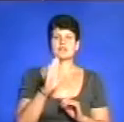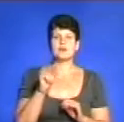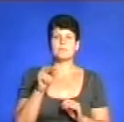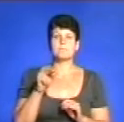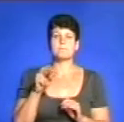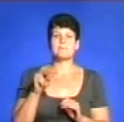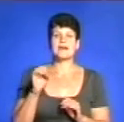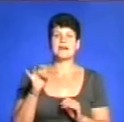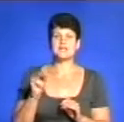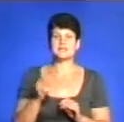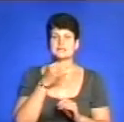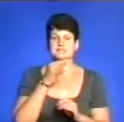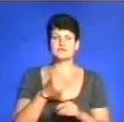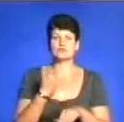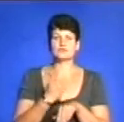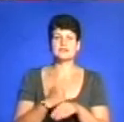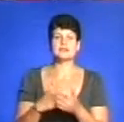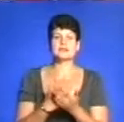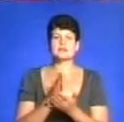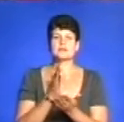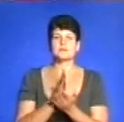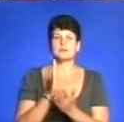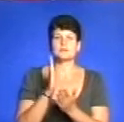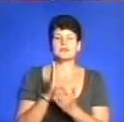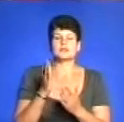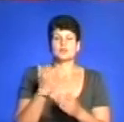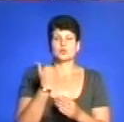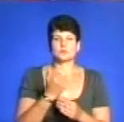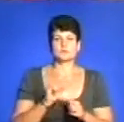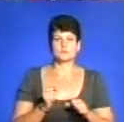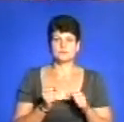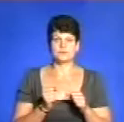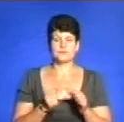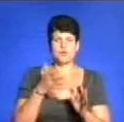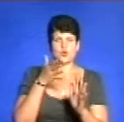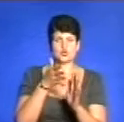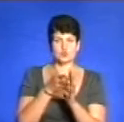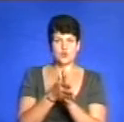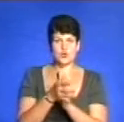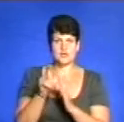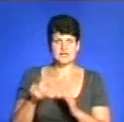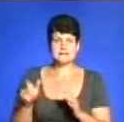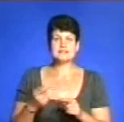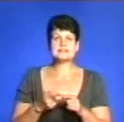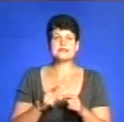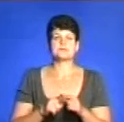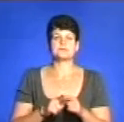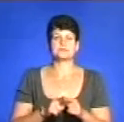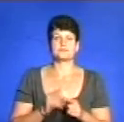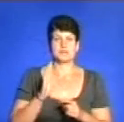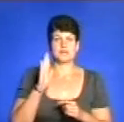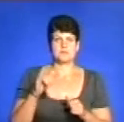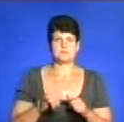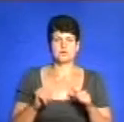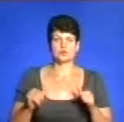сформулював основні якості, якими повинні бути наділені його колеги. Прозорість, динамічність і щоб